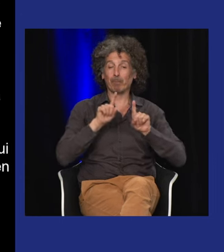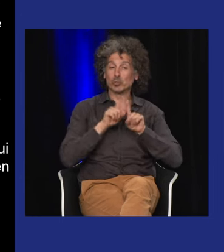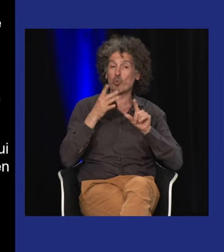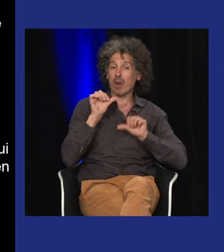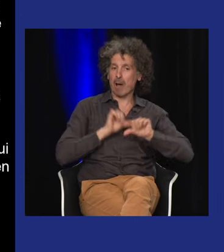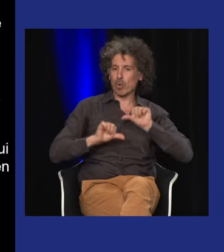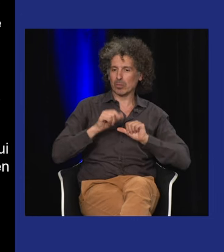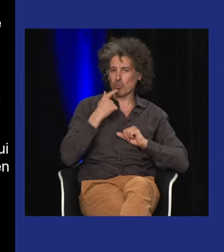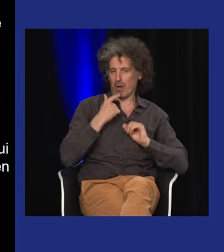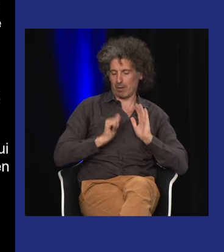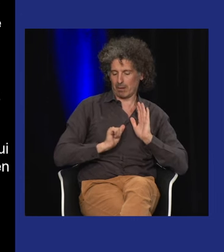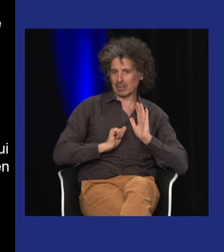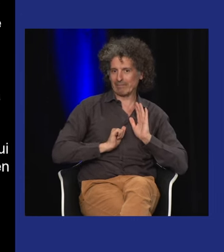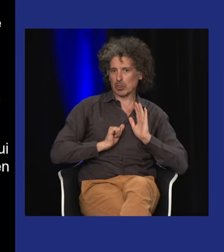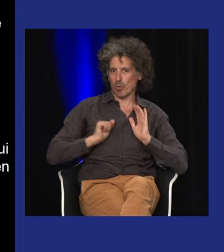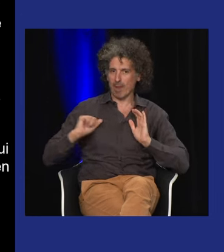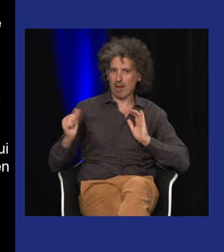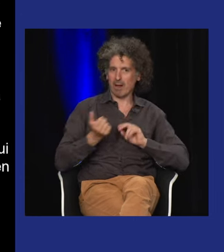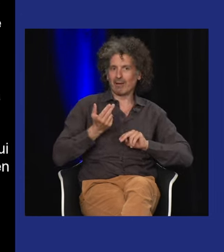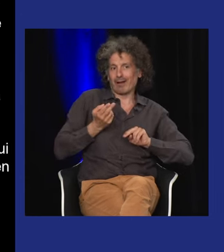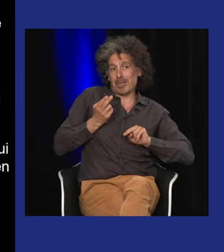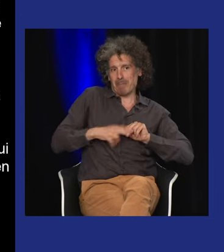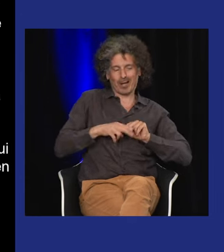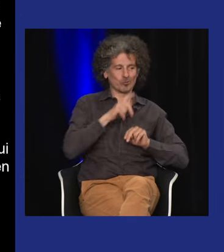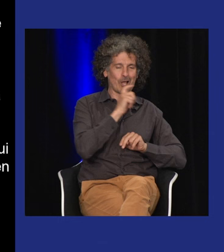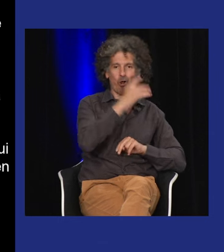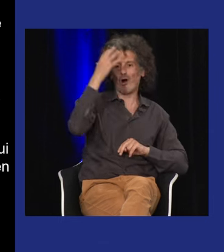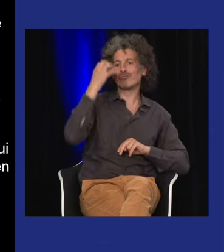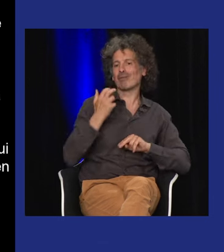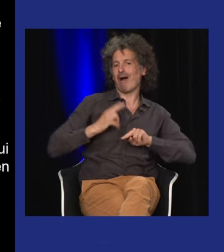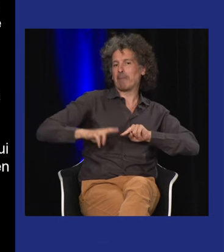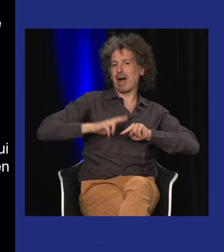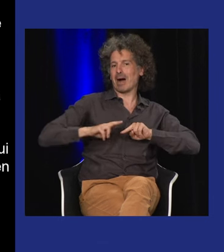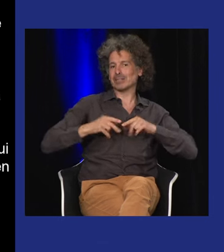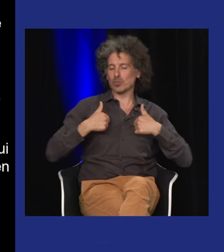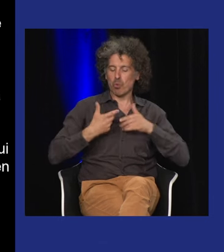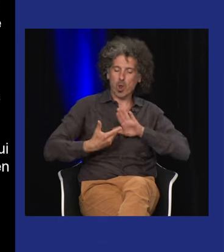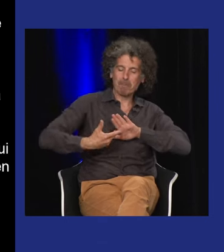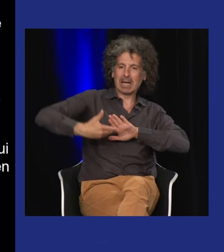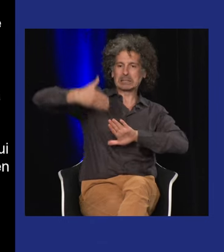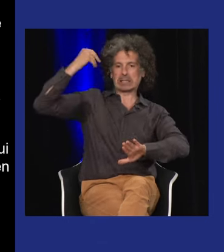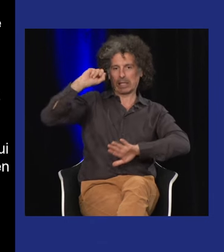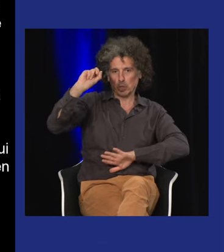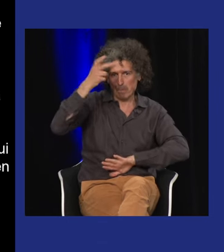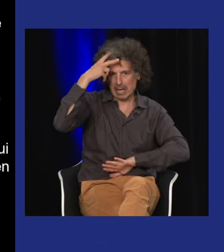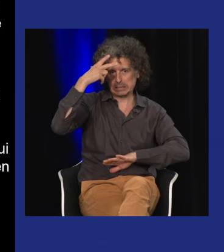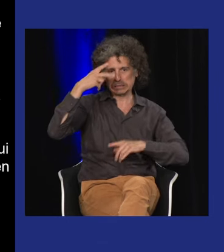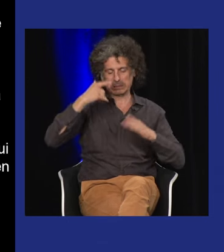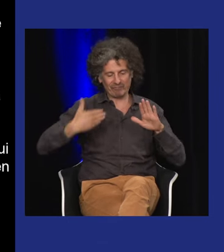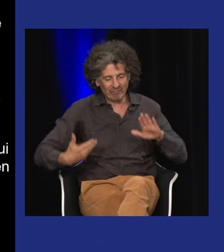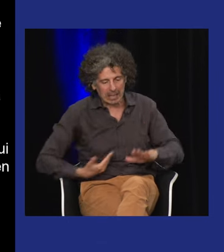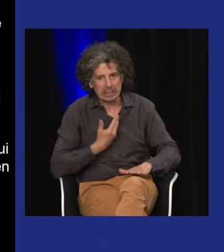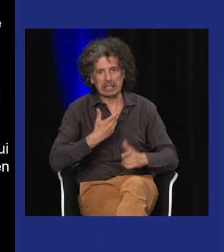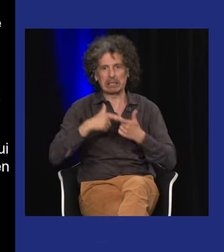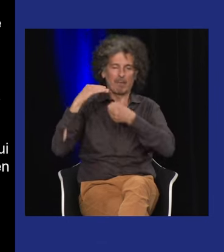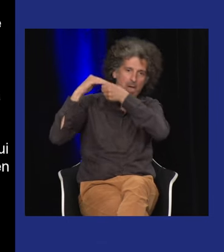c'était un vrai laboratoire un laboratoire individuel en fait de réparation c'est ce que disait Andrea tout à l